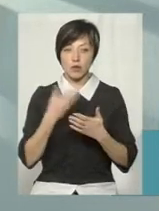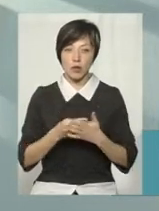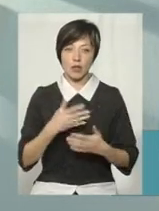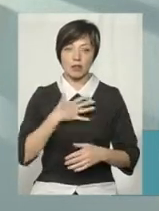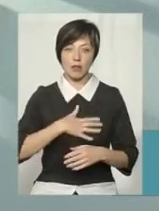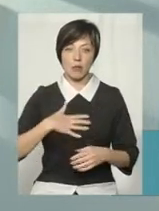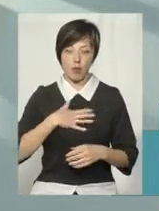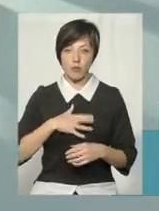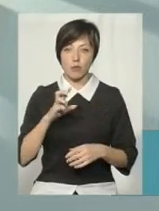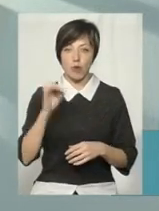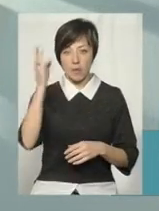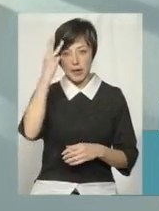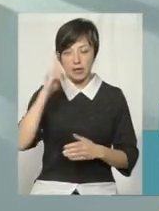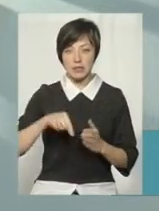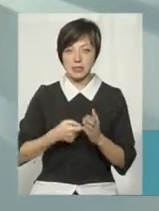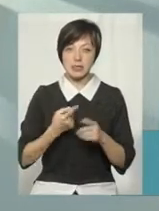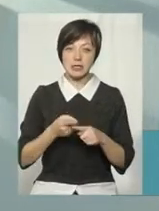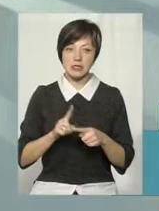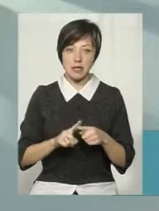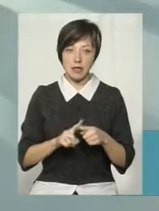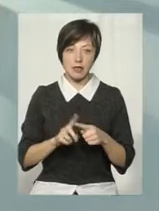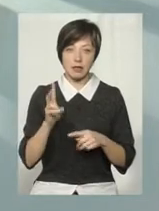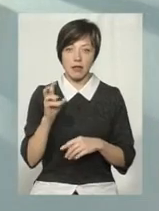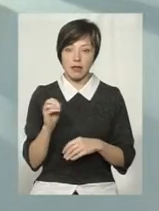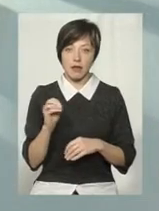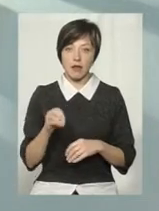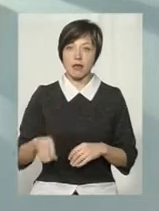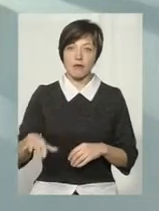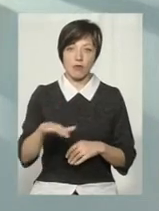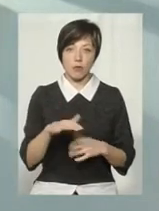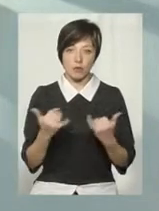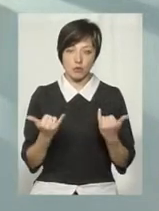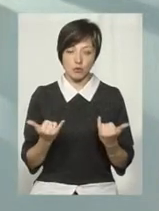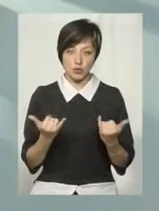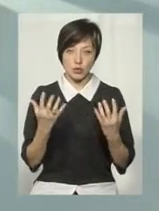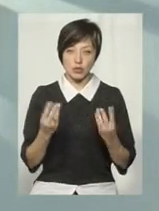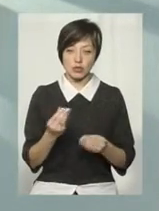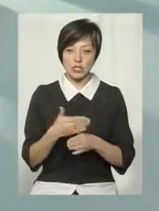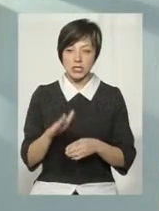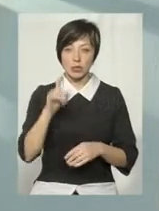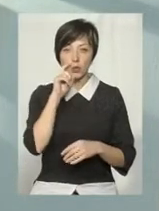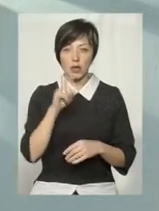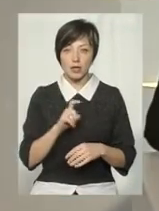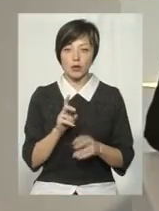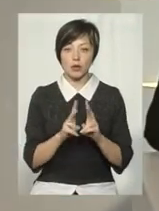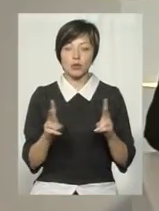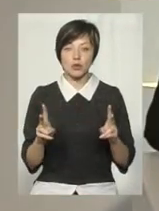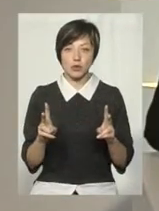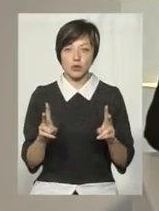занепокоєння. Тому що Хмельницький – це не Європа на сьогодні, ми є частиною України, і ніхто